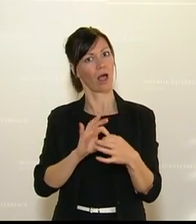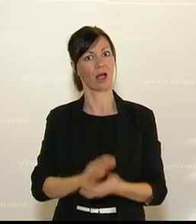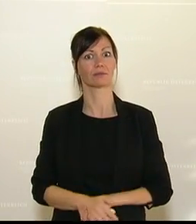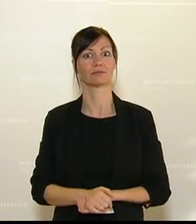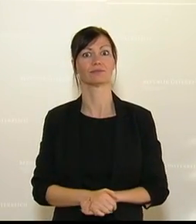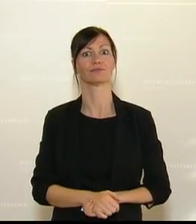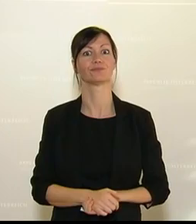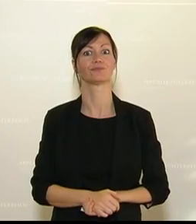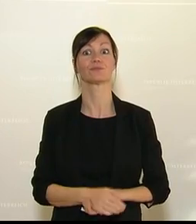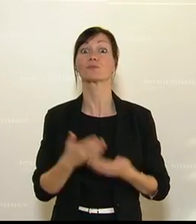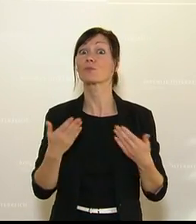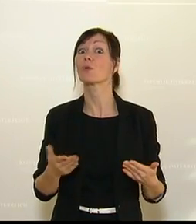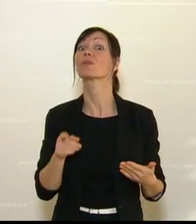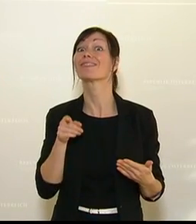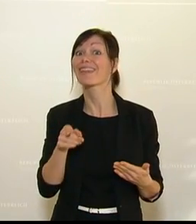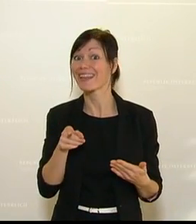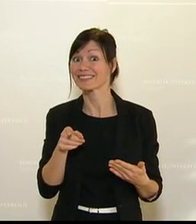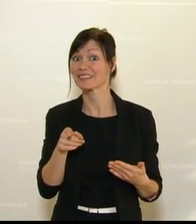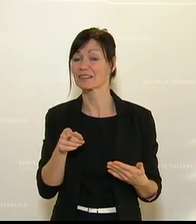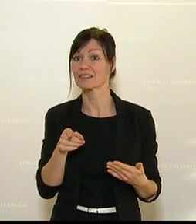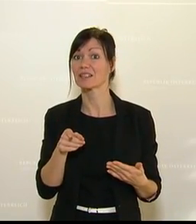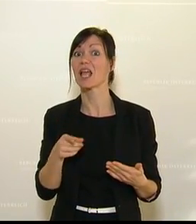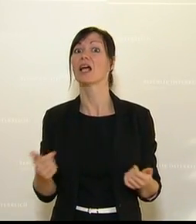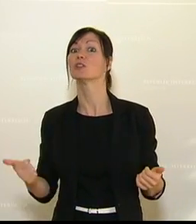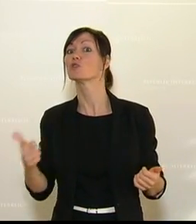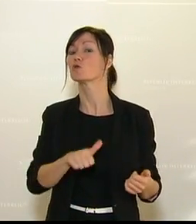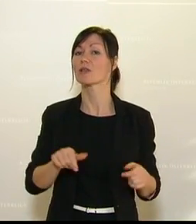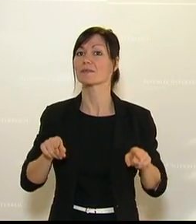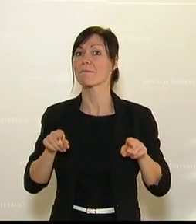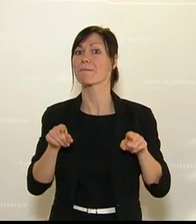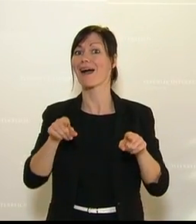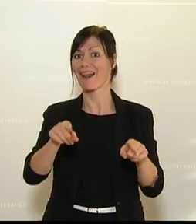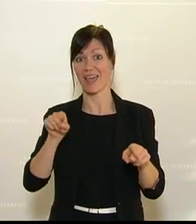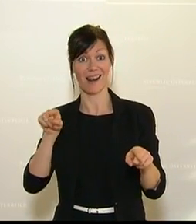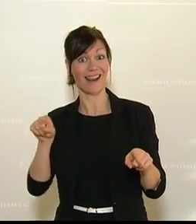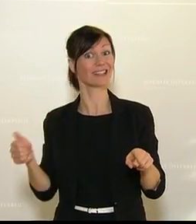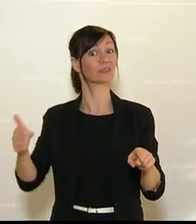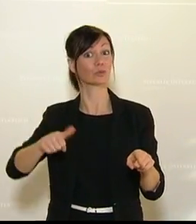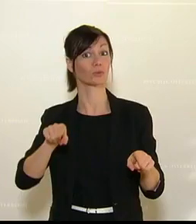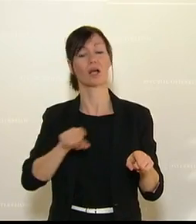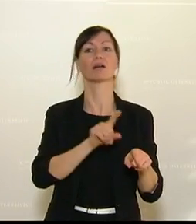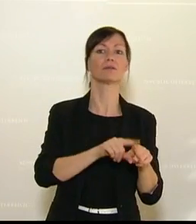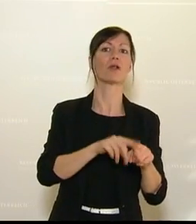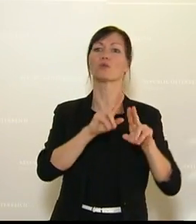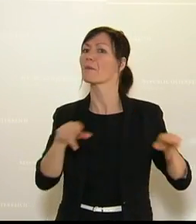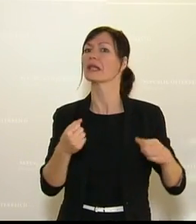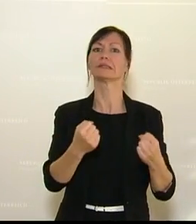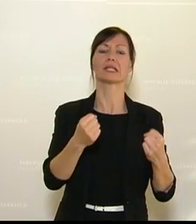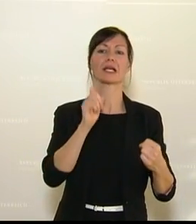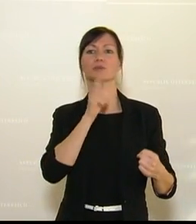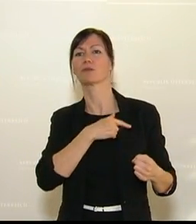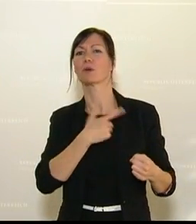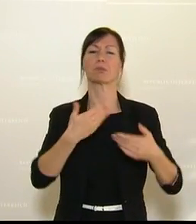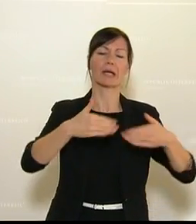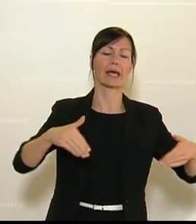Damen und Herren, geschieht zusätzlich. Zusätzlich zu den sicherheitspolizeilichen Einsätzen, Migration an den Grenzen und der Bewachung